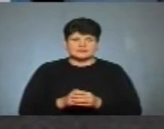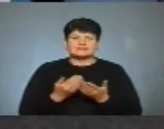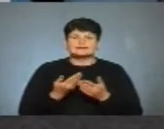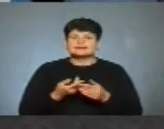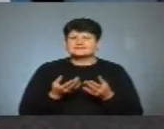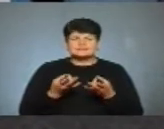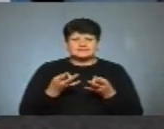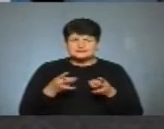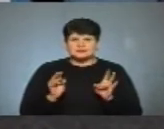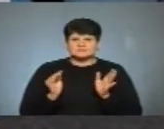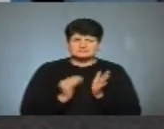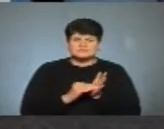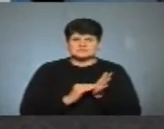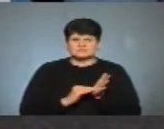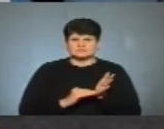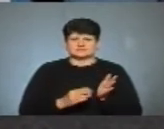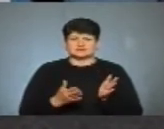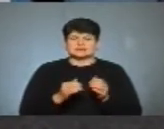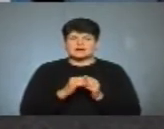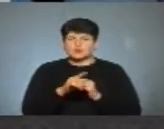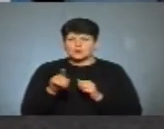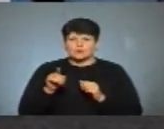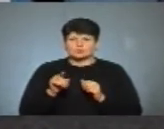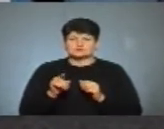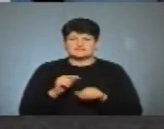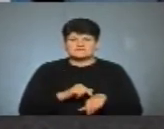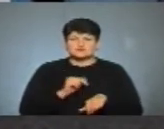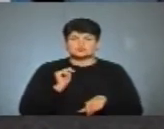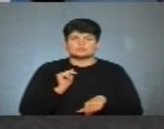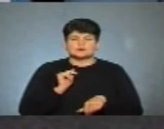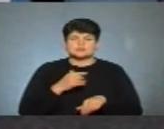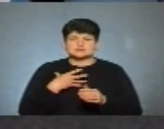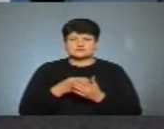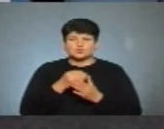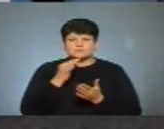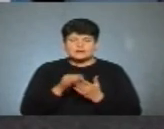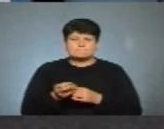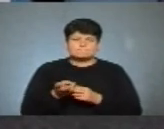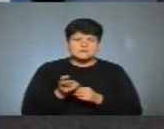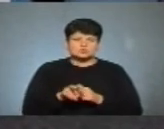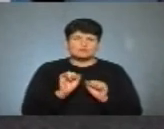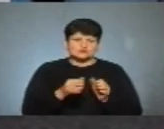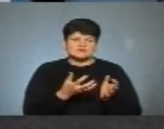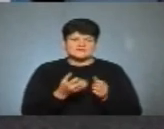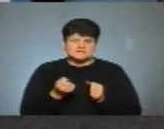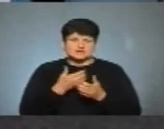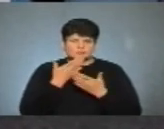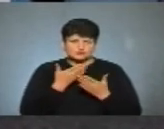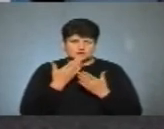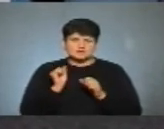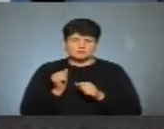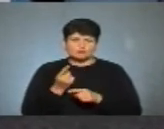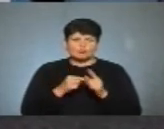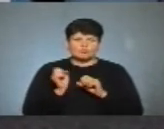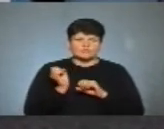потрібно буде їх записувати в формуляри, де кожен, відчуваючи свою відповідальність, прийшовши, може взяти почитати книжечку, може